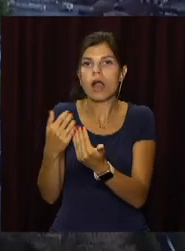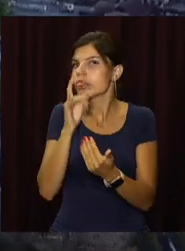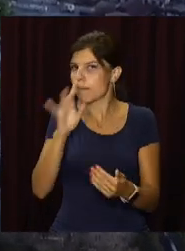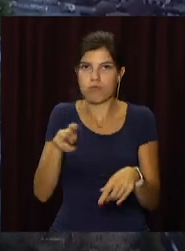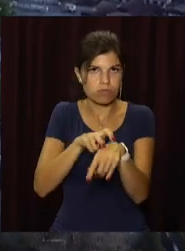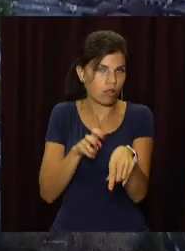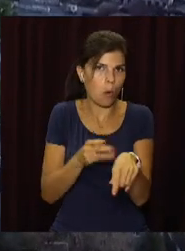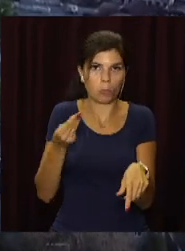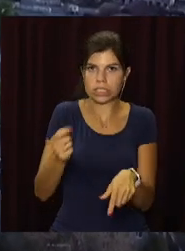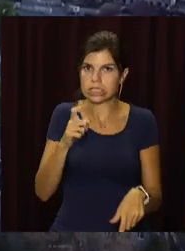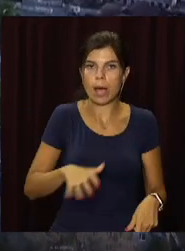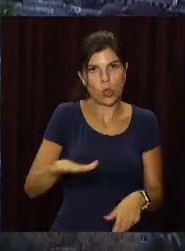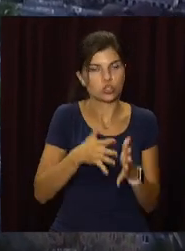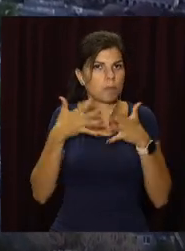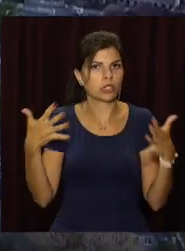Макаров, OpenNews, телеканал «Відкритий».